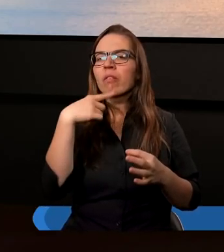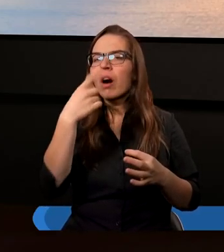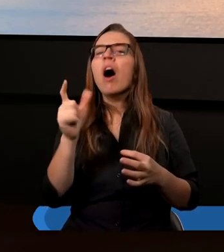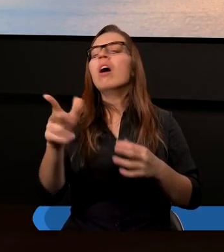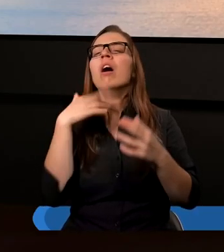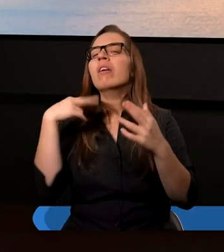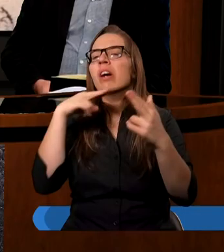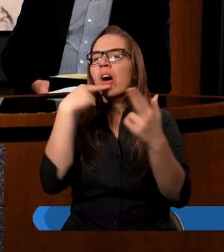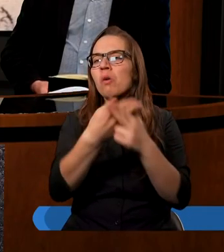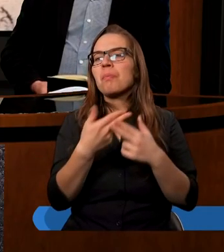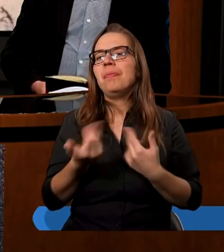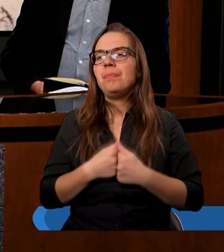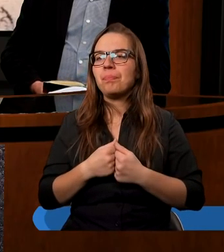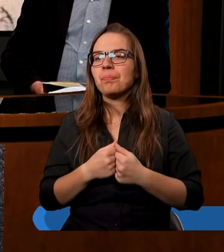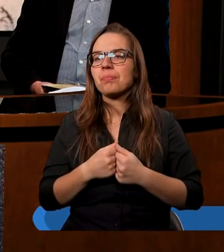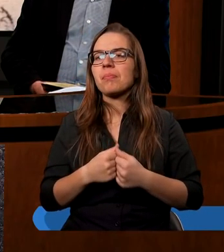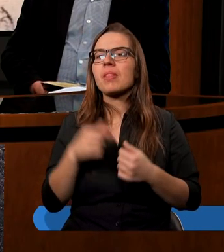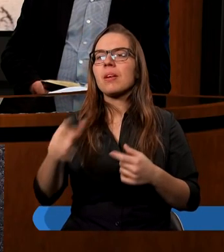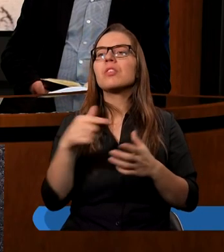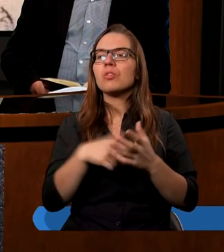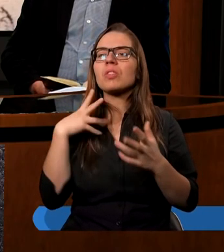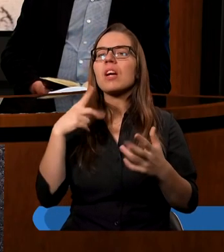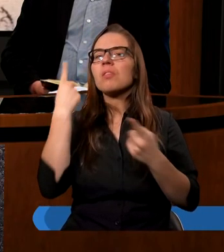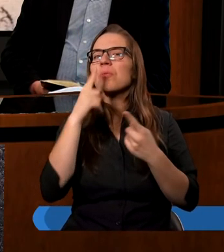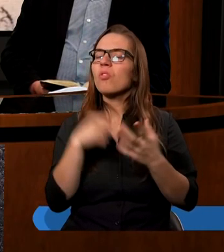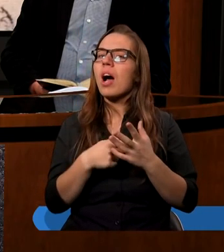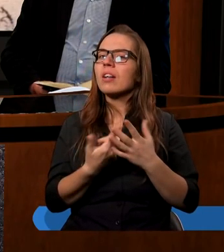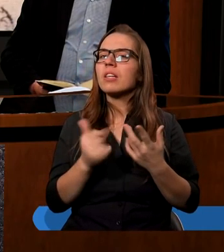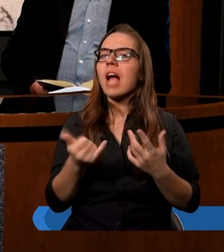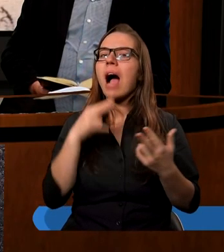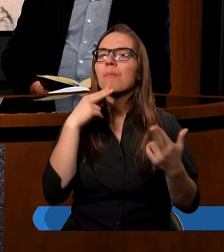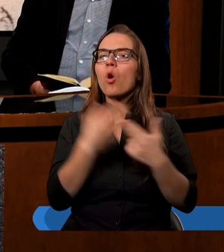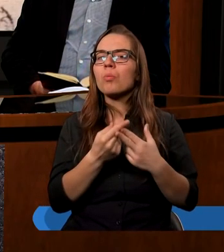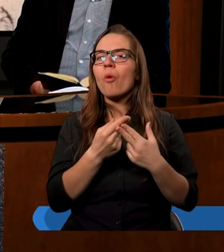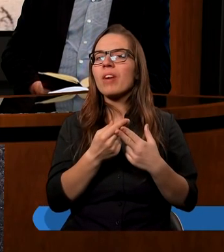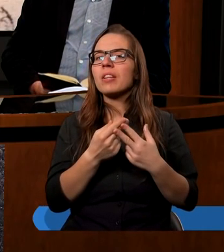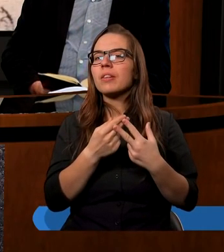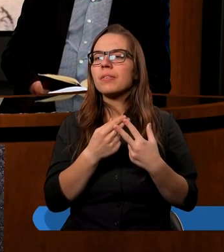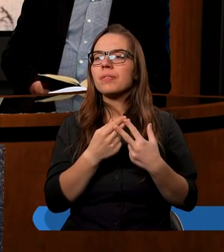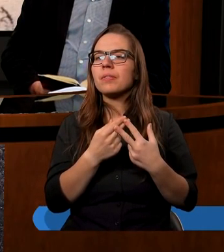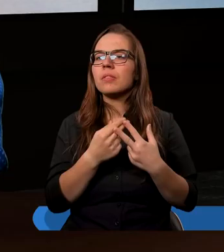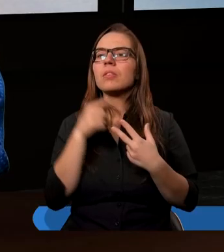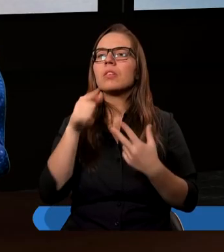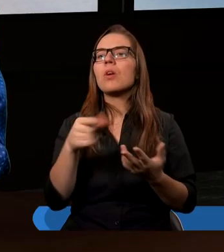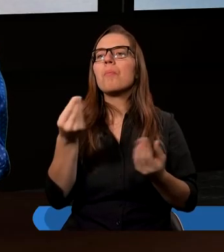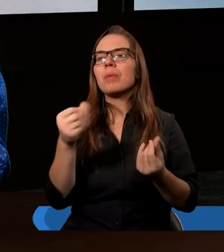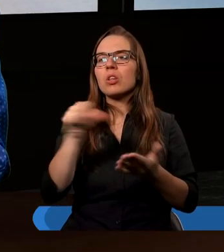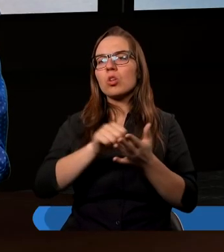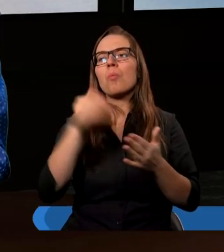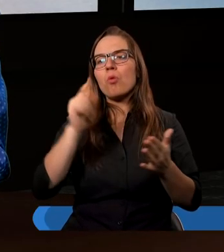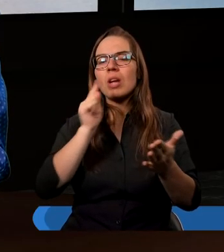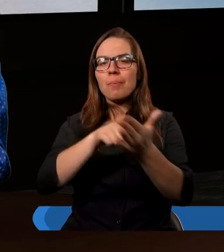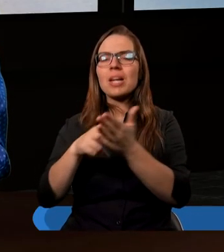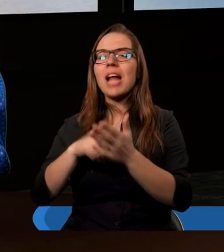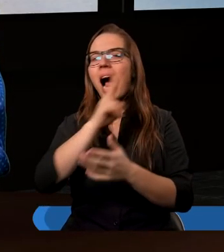odpowiedzieli? Myślę, że ten tekst jest bardzo dobrą odpowiedzią, że środki można przeznaczać na